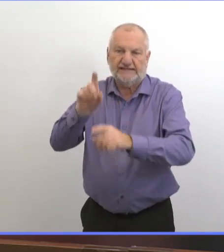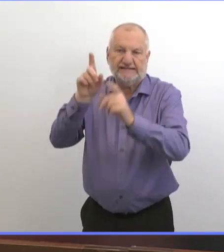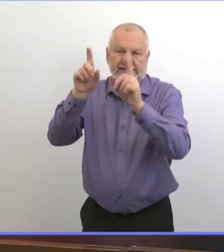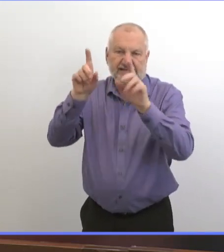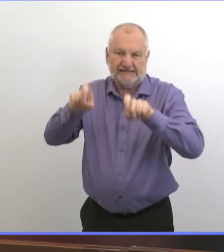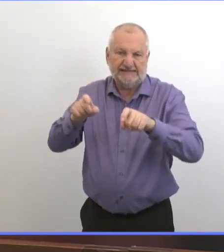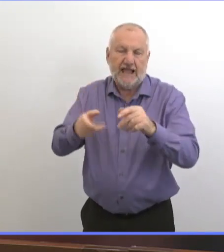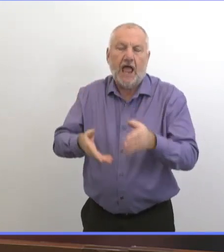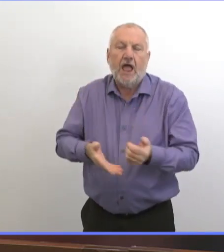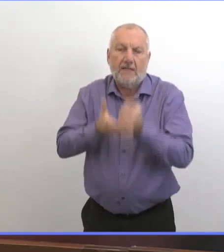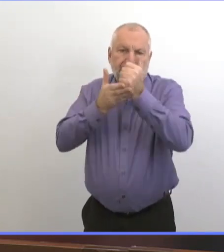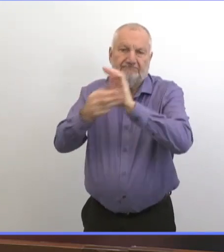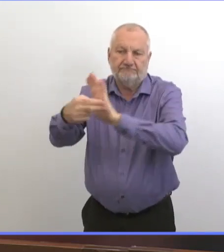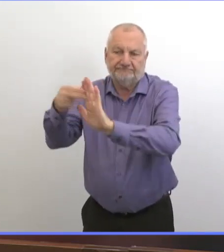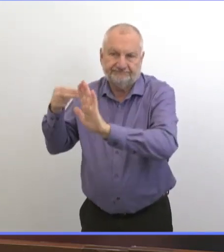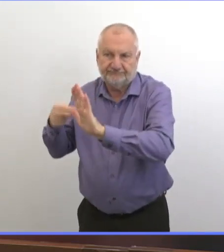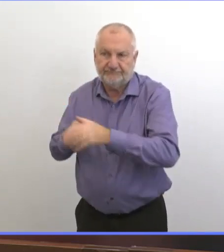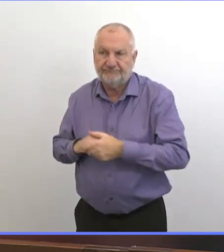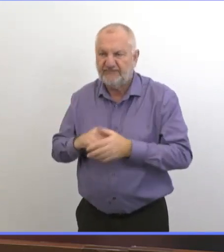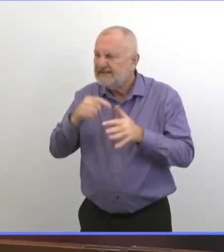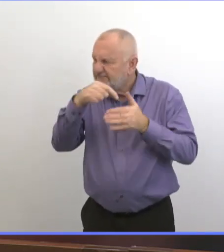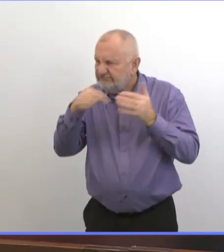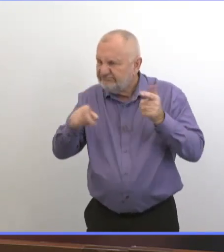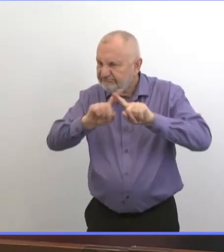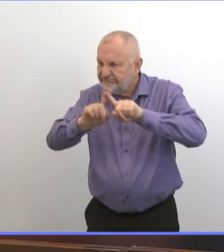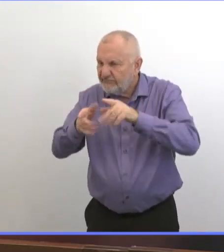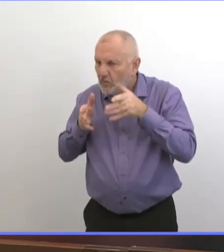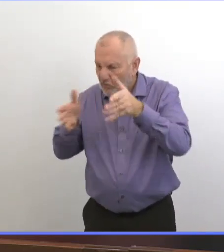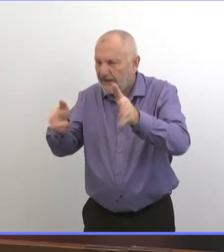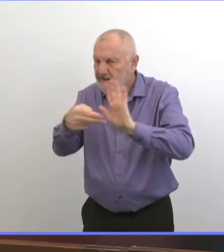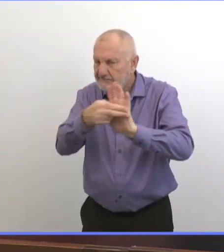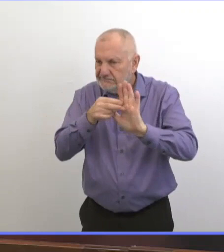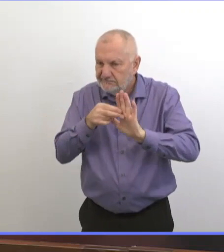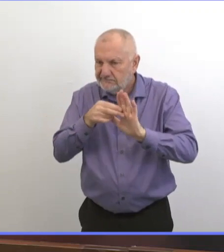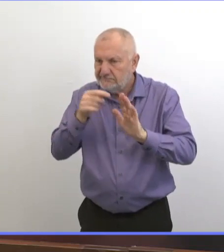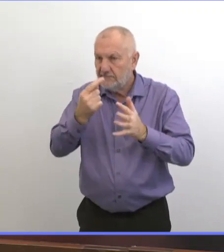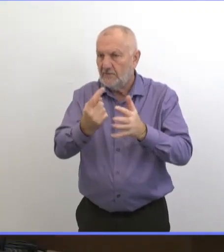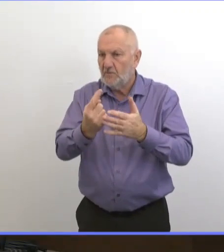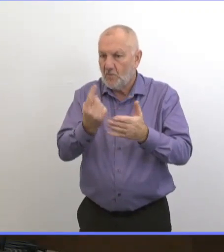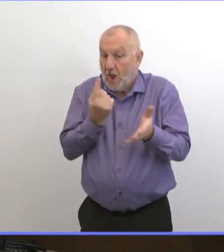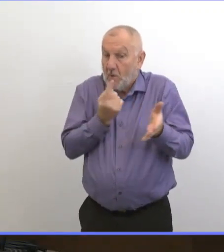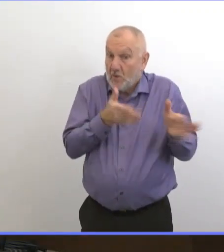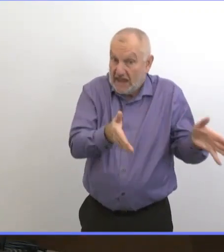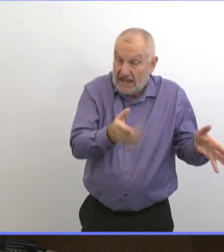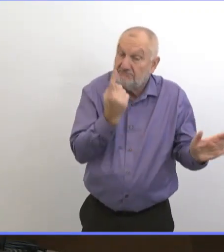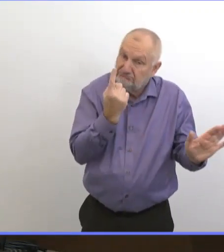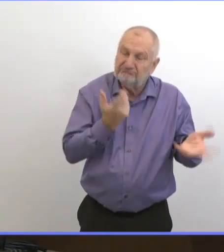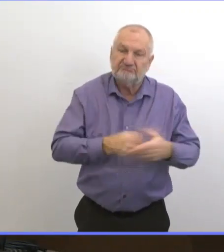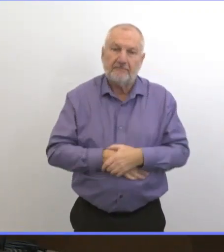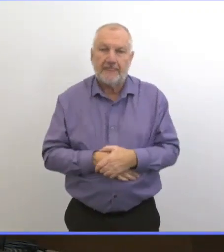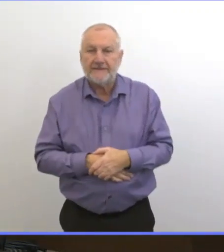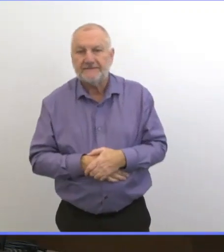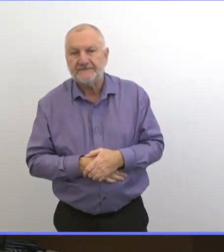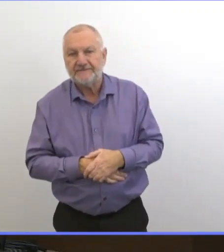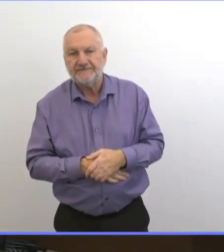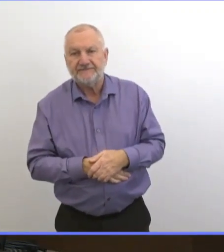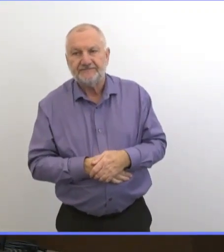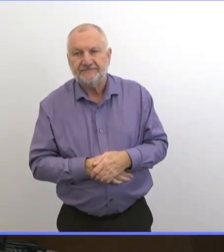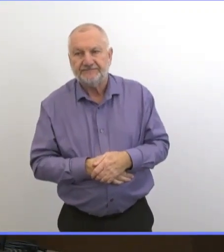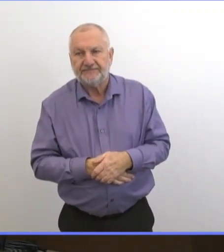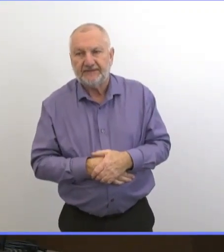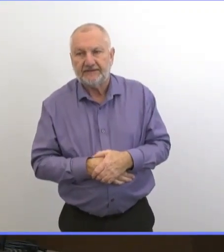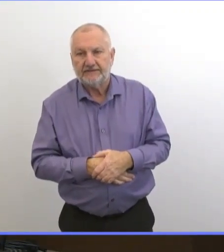juste une des méthodes qu'on a pour diagnostiquer la COVID à l'heure actuelle. De CBC Radio-Canada,